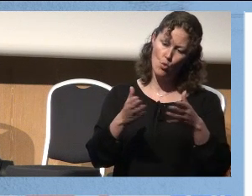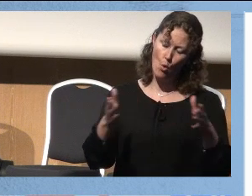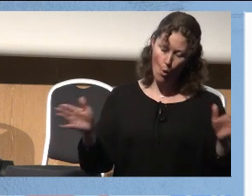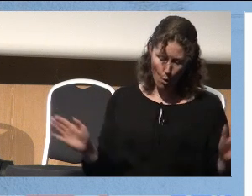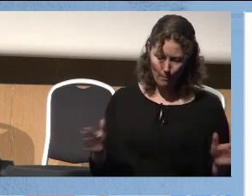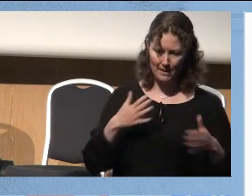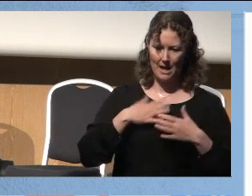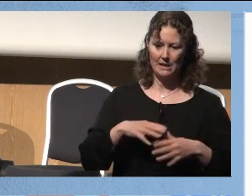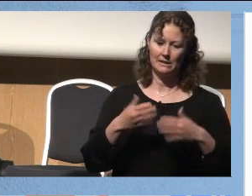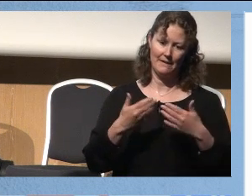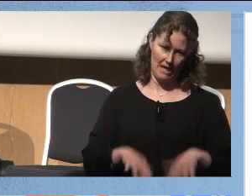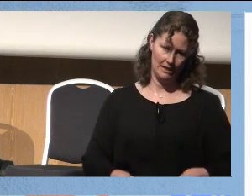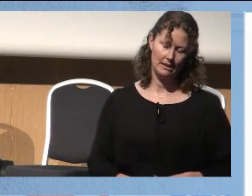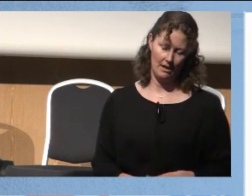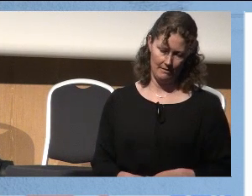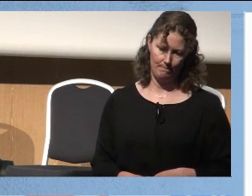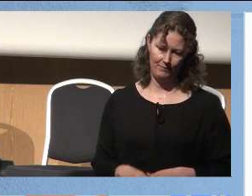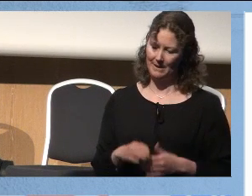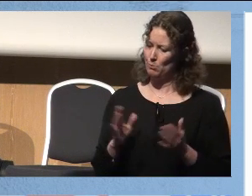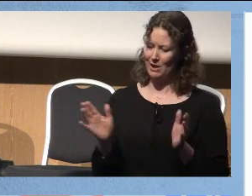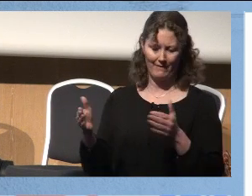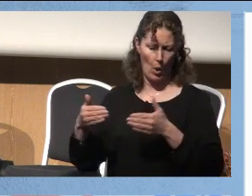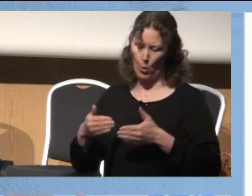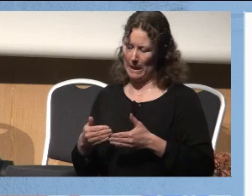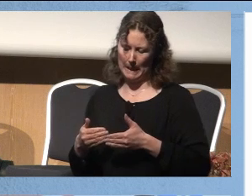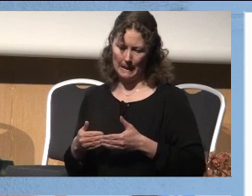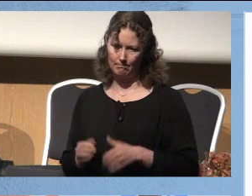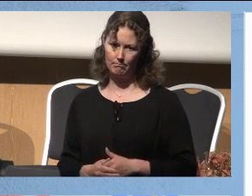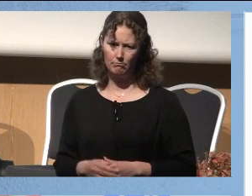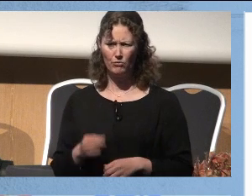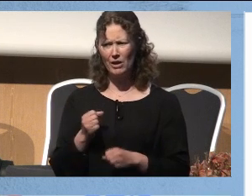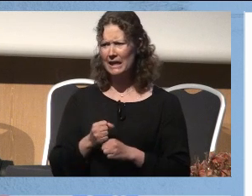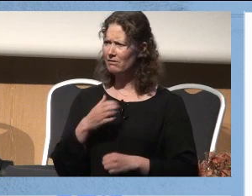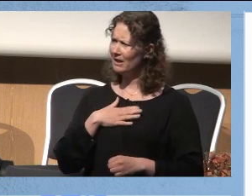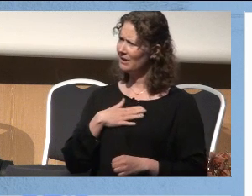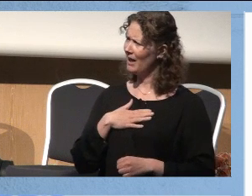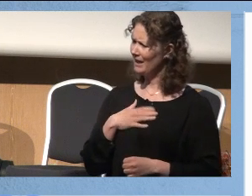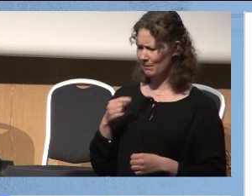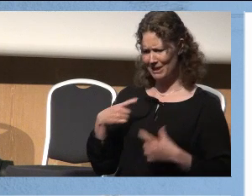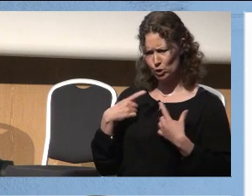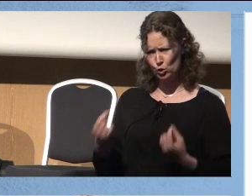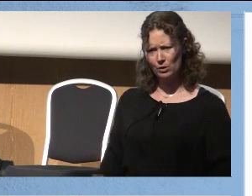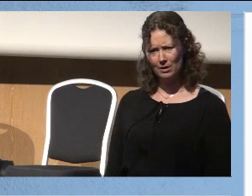helsevesenet og ikke være lukket. Egentlig var ganske deilig i noen skjorta.